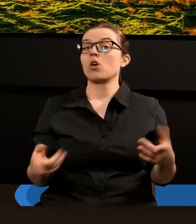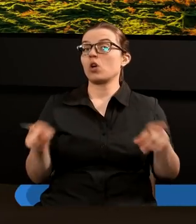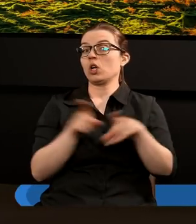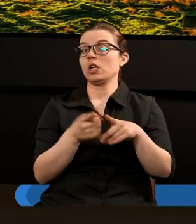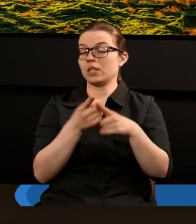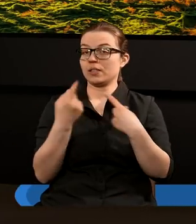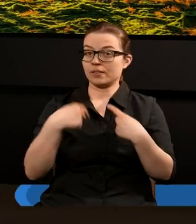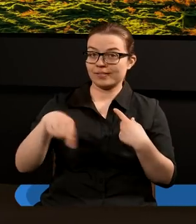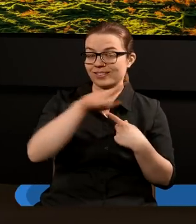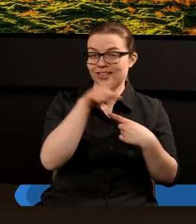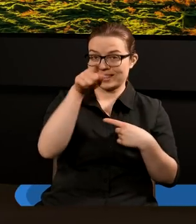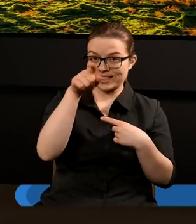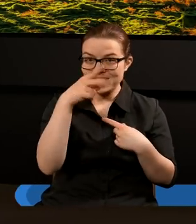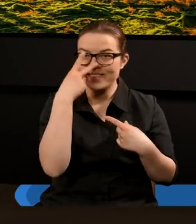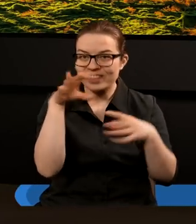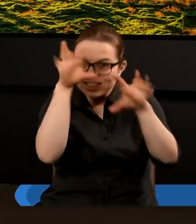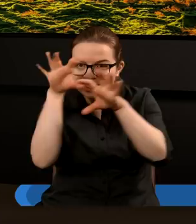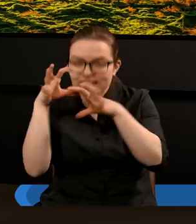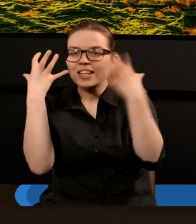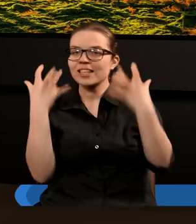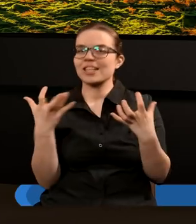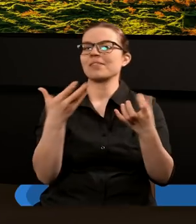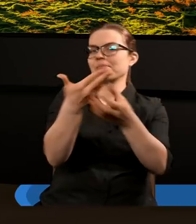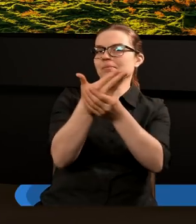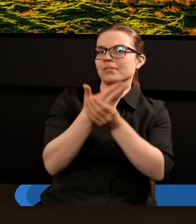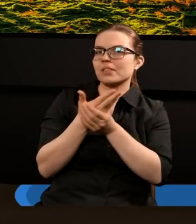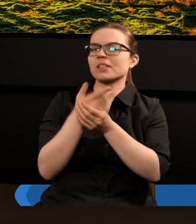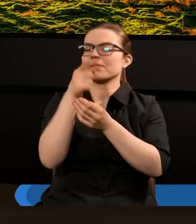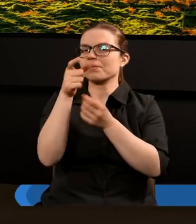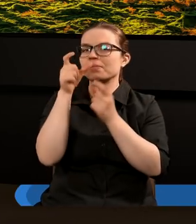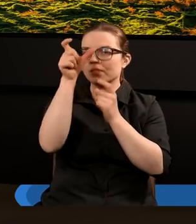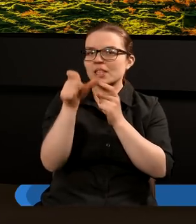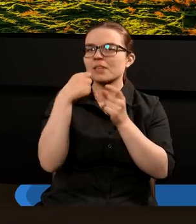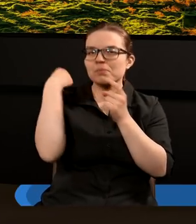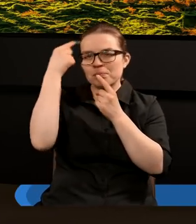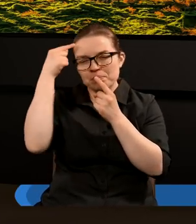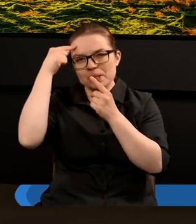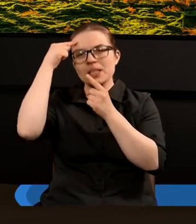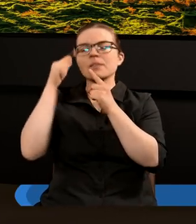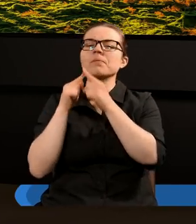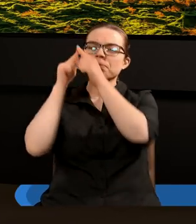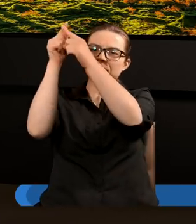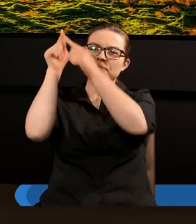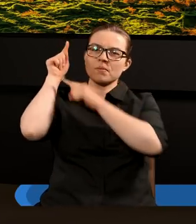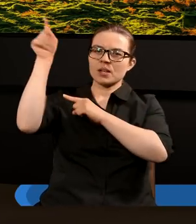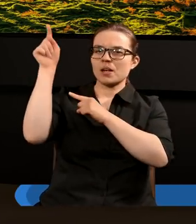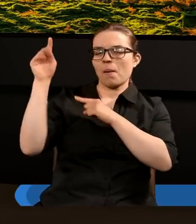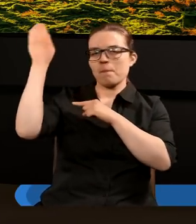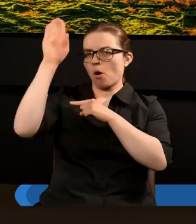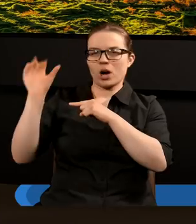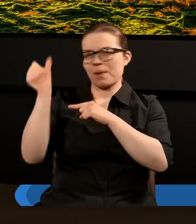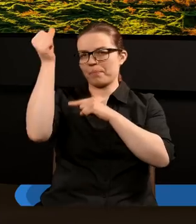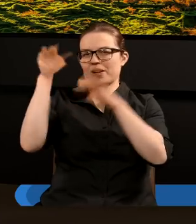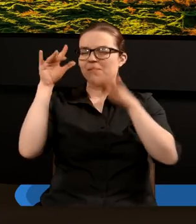ciebie, drogi widzu, chcielibyśmy zaprosić do tego, abyś zawsze przede wszystkim na pierwszym miejscu stawiał Pana Boga